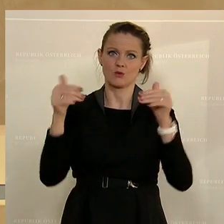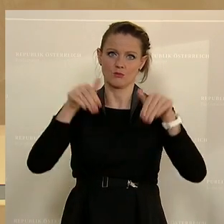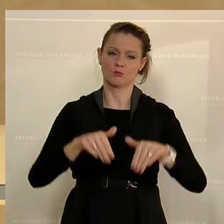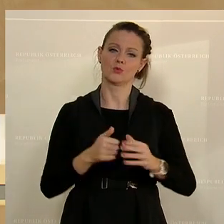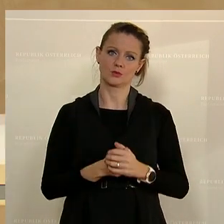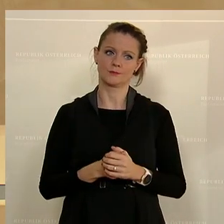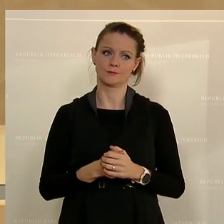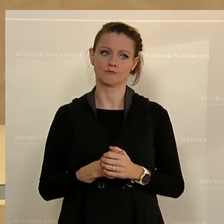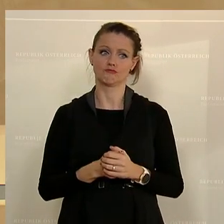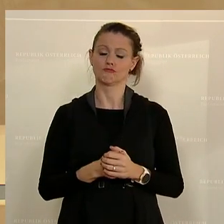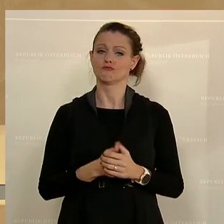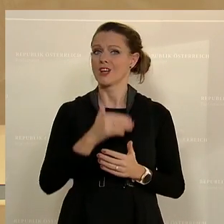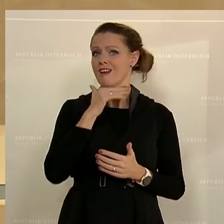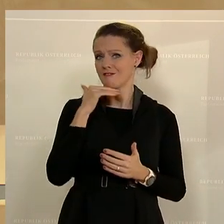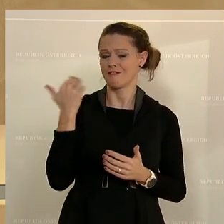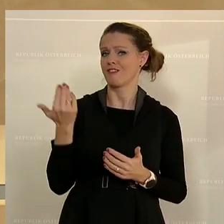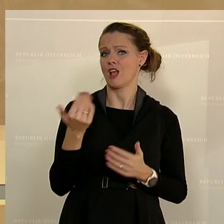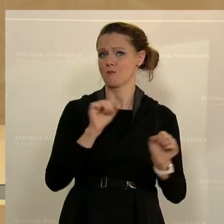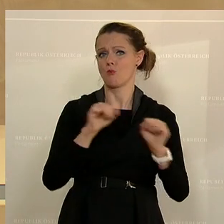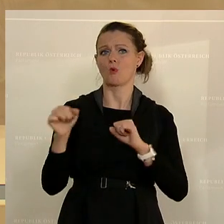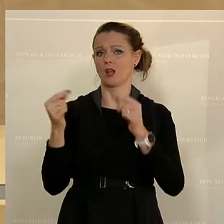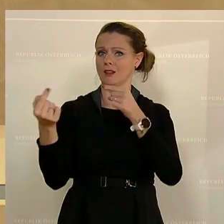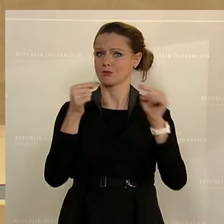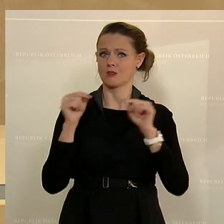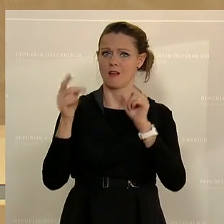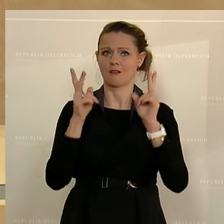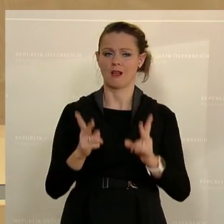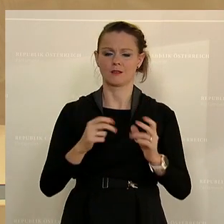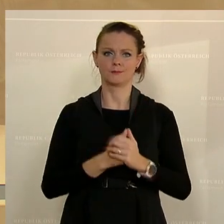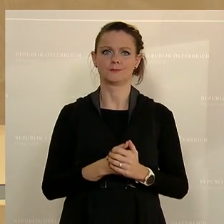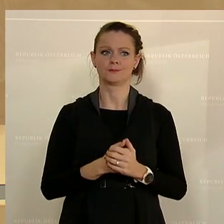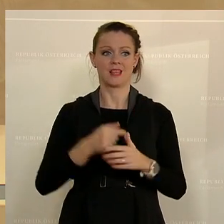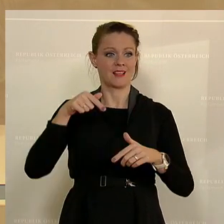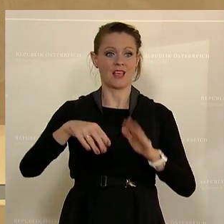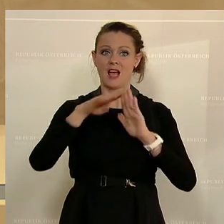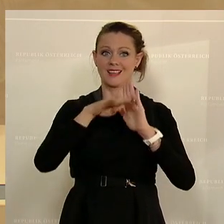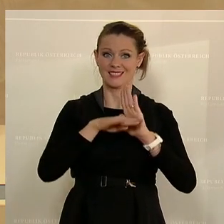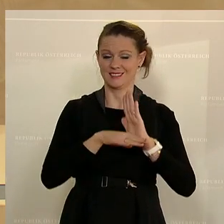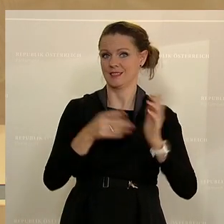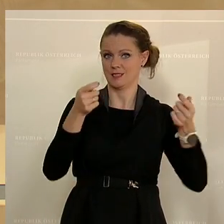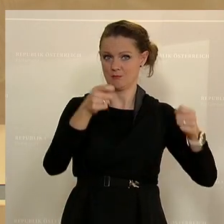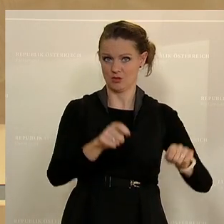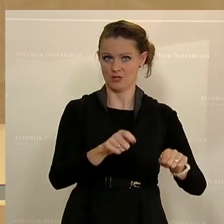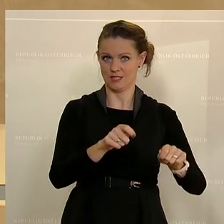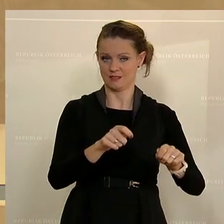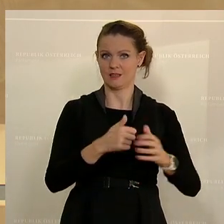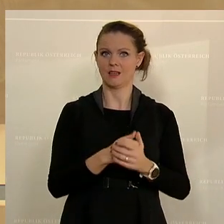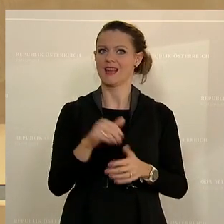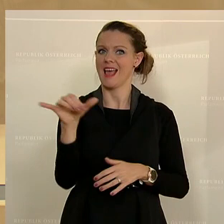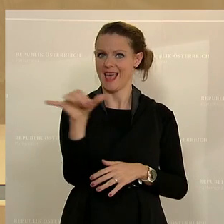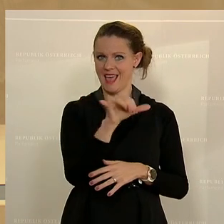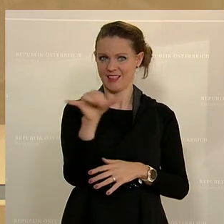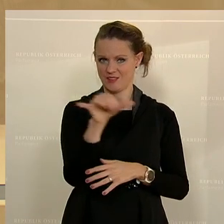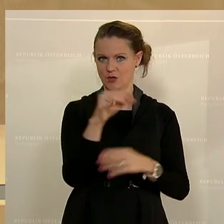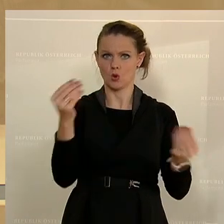einen sehr breiten Raum. Grundsätzlich ist es so, dass wir Gesetze, die wir hier herinnen beschließen, entweder aufgrund